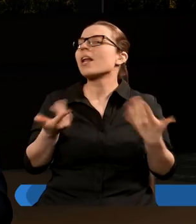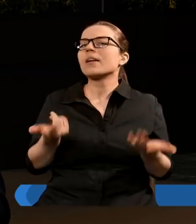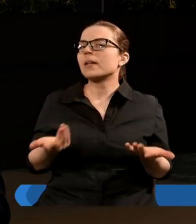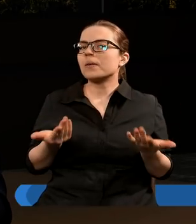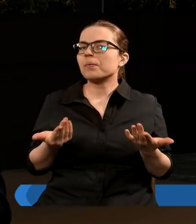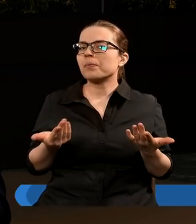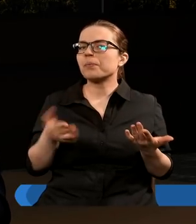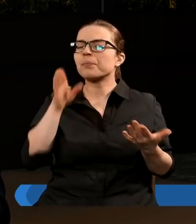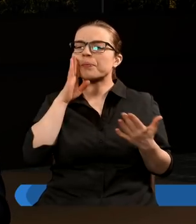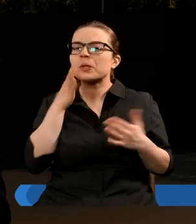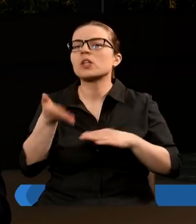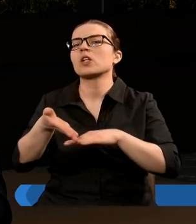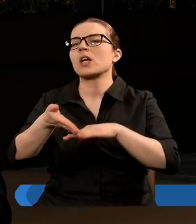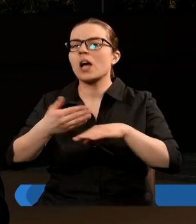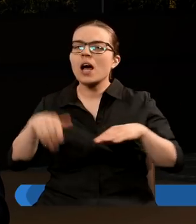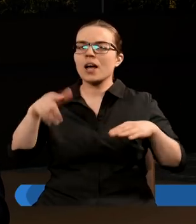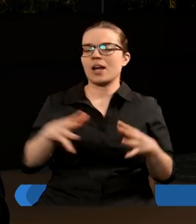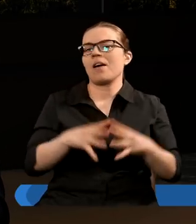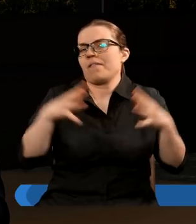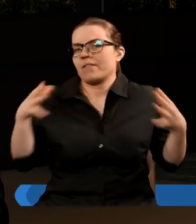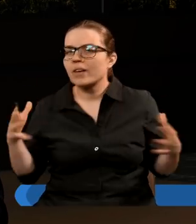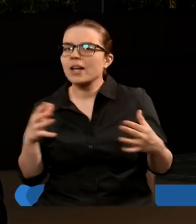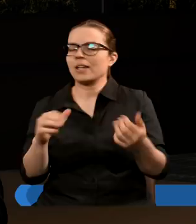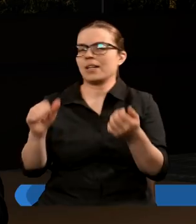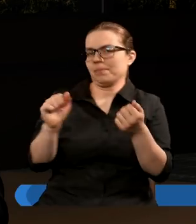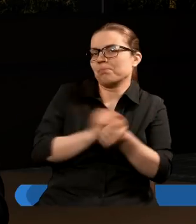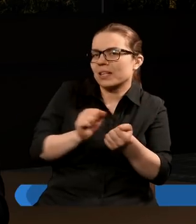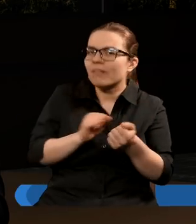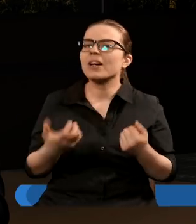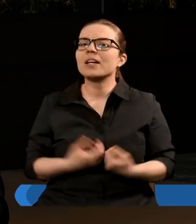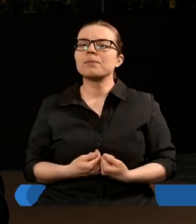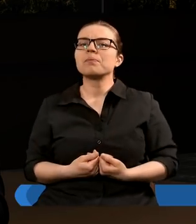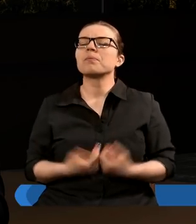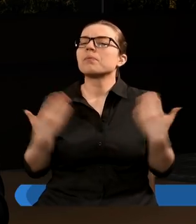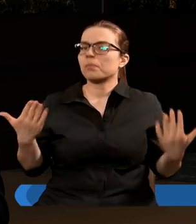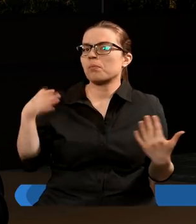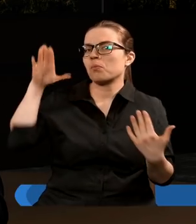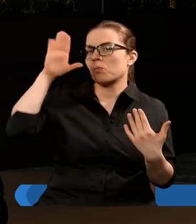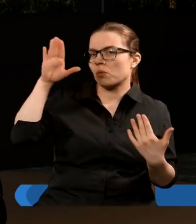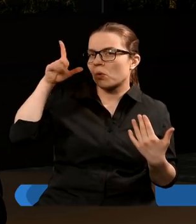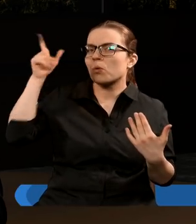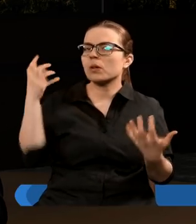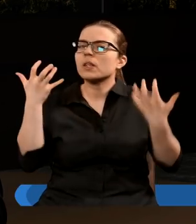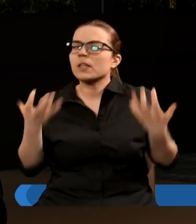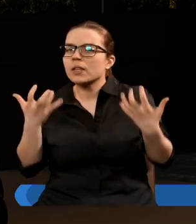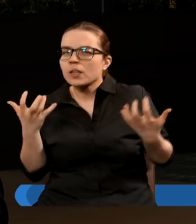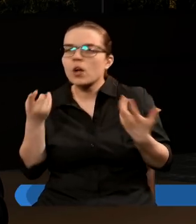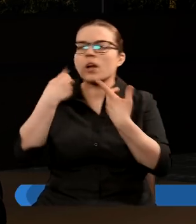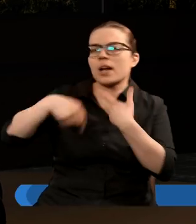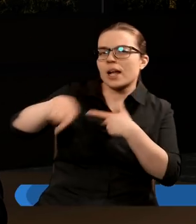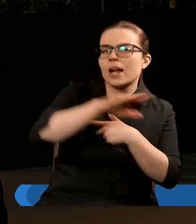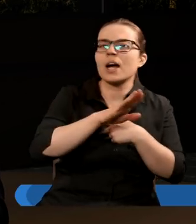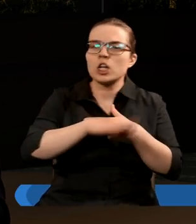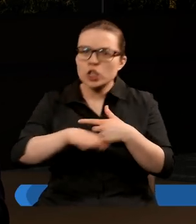częścią tej wielkiej akcji i teraz Pan Bóg chcąc dla swoich dzieci